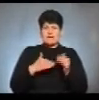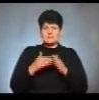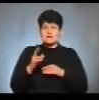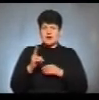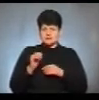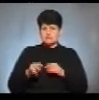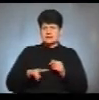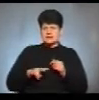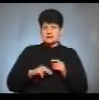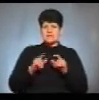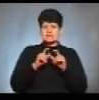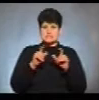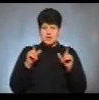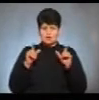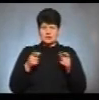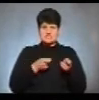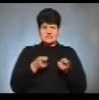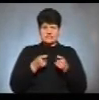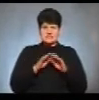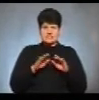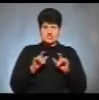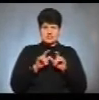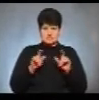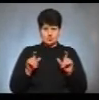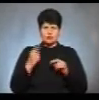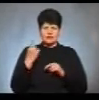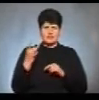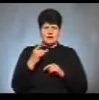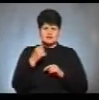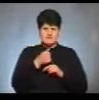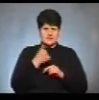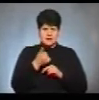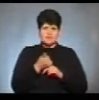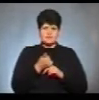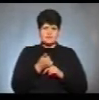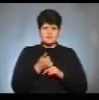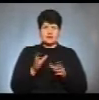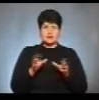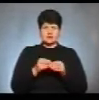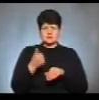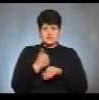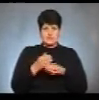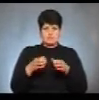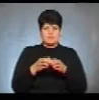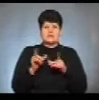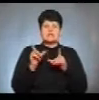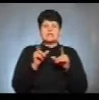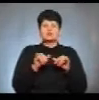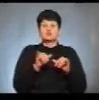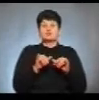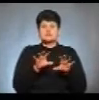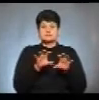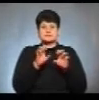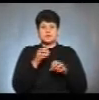що директори закладів і завідувачі дитячих садочків раз в рік на чулі з департаментом їдуть кудись переймати